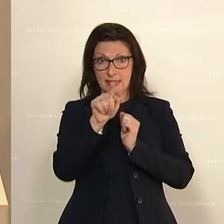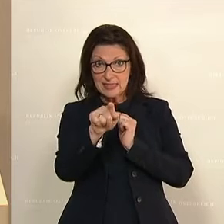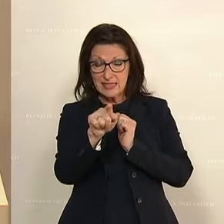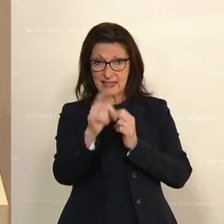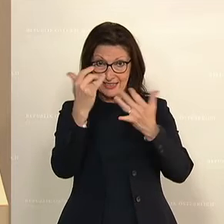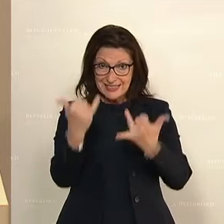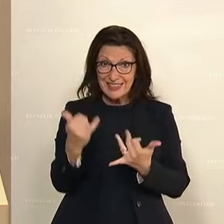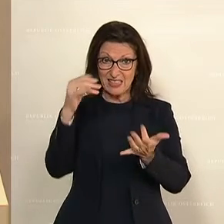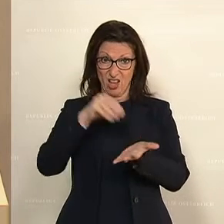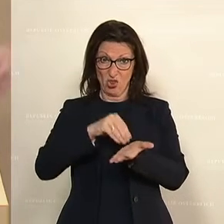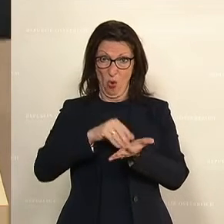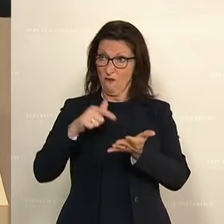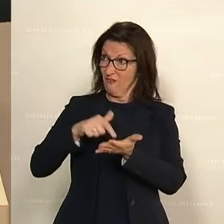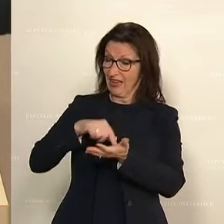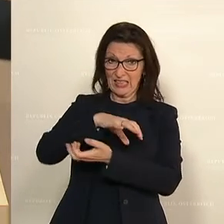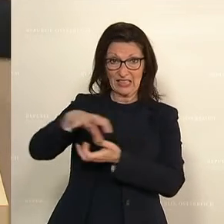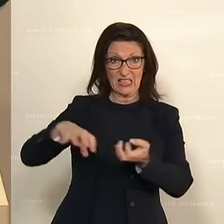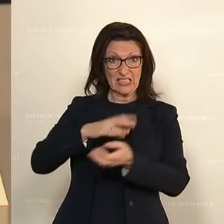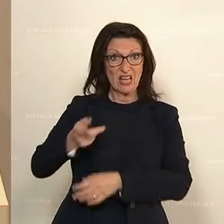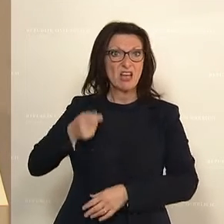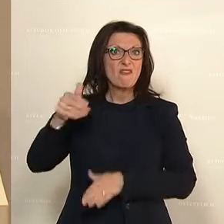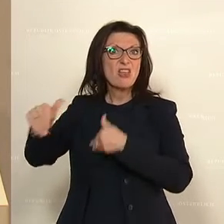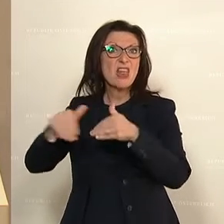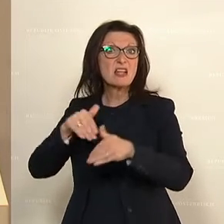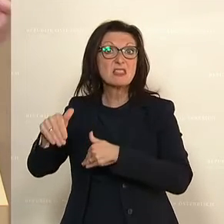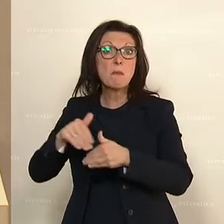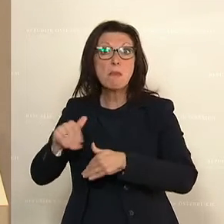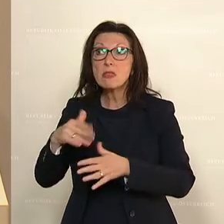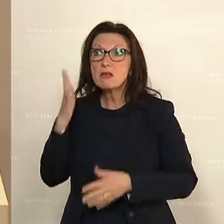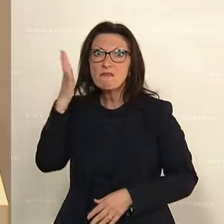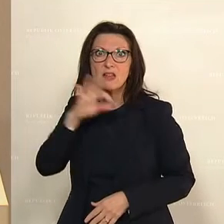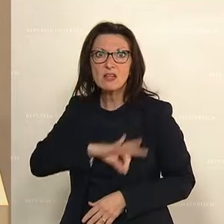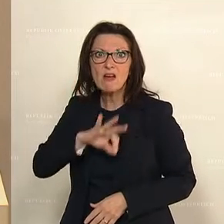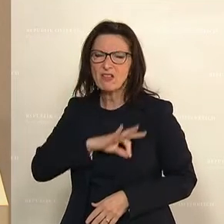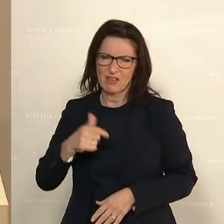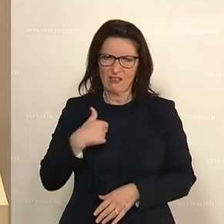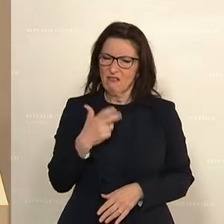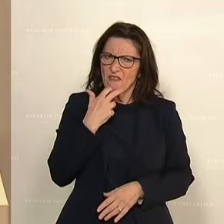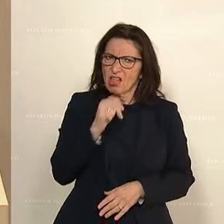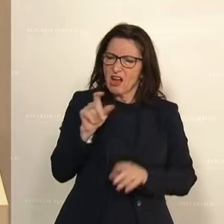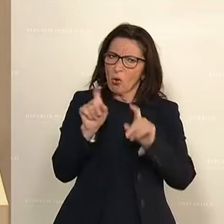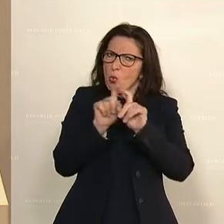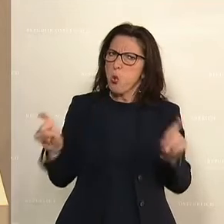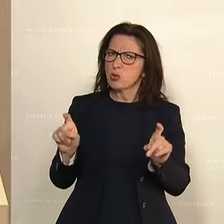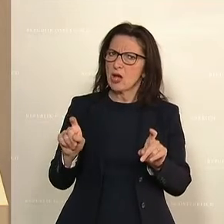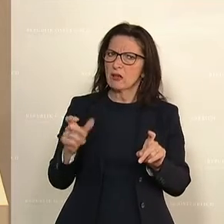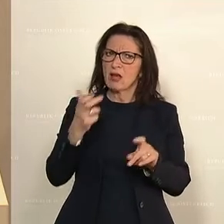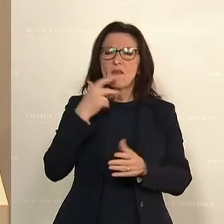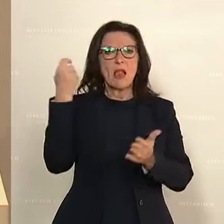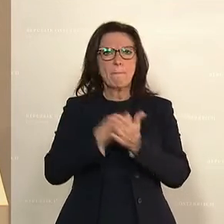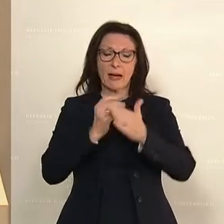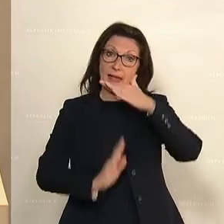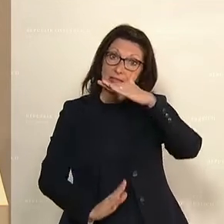noch angesichts dieser Krise mit dem Finanzminister Gewinn. Wir wollen keinen Gutschein, wir wollen einen Preisdeckel und